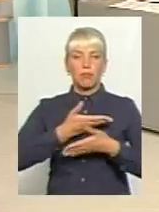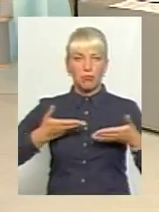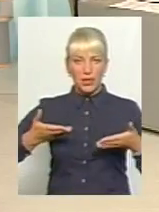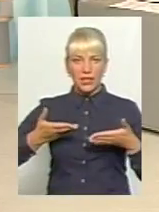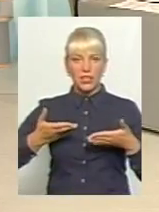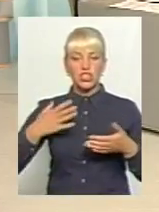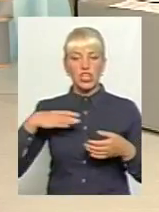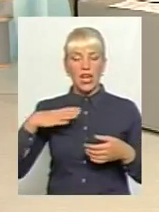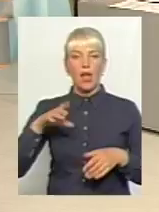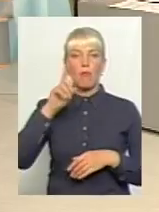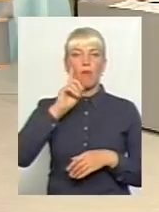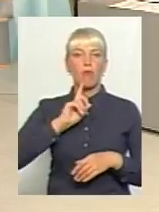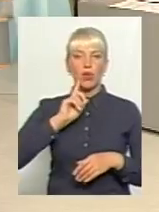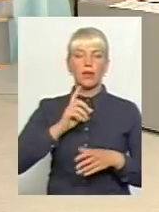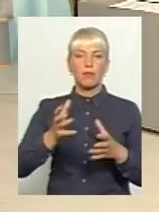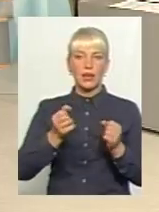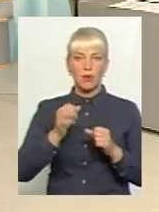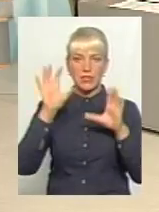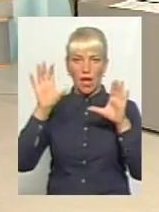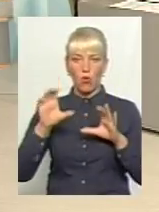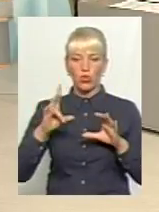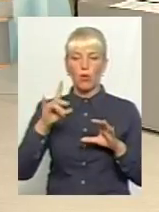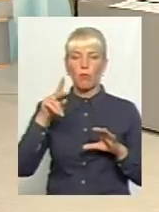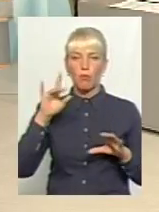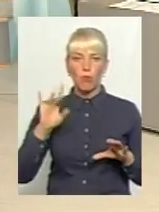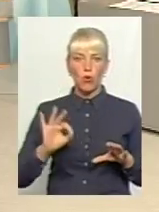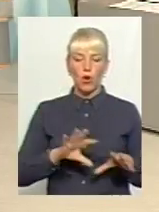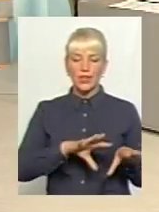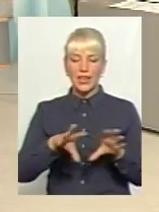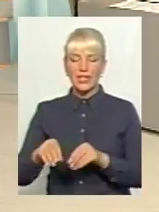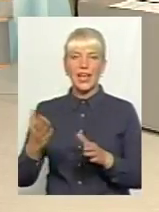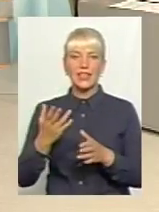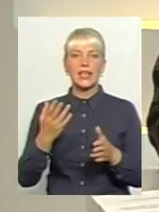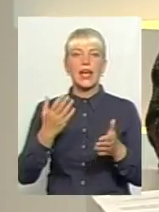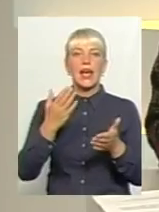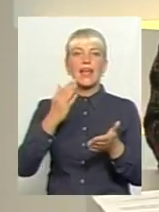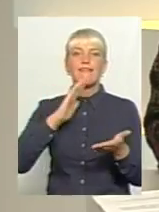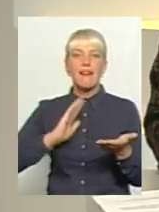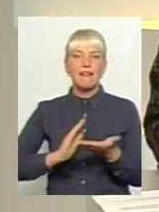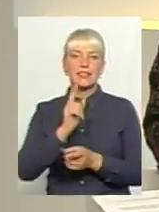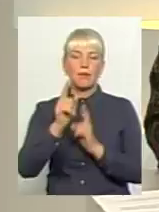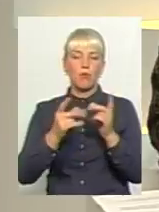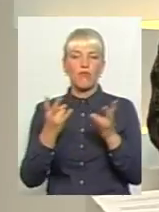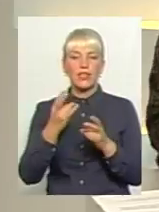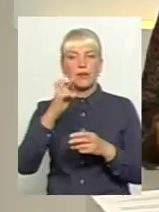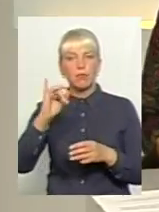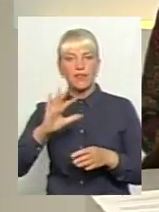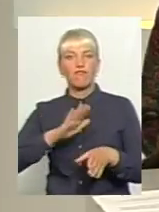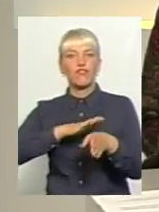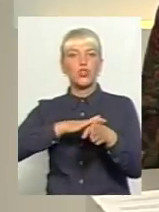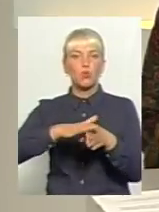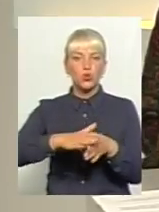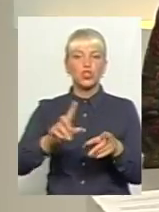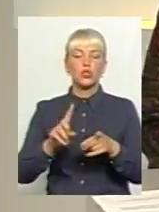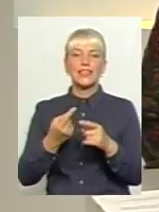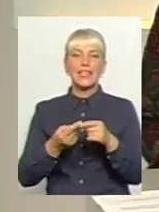поки приймуться такий закон про трансплантацію, які якісні зміни мають зараз відбутися, щоб та ситуація, яка